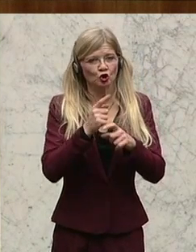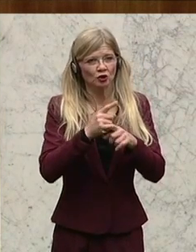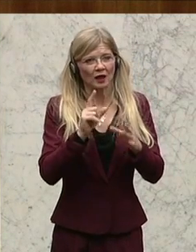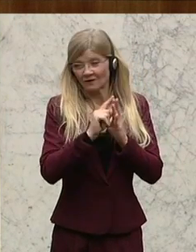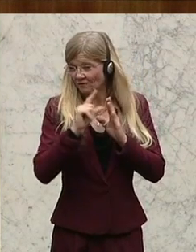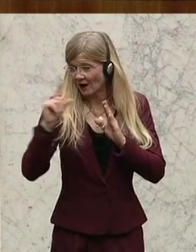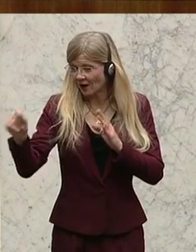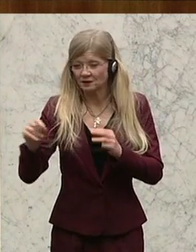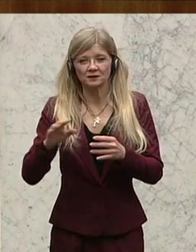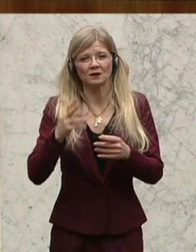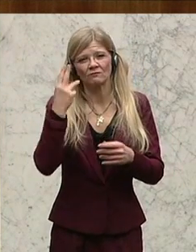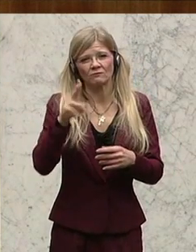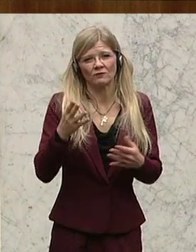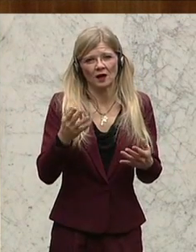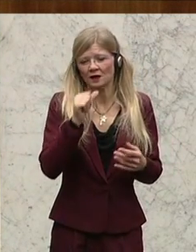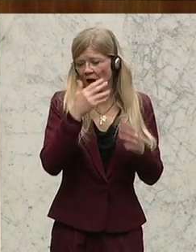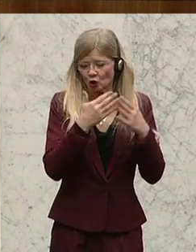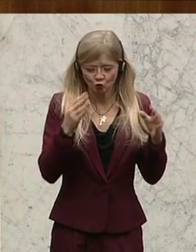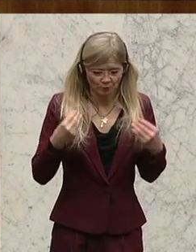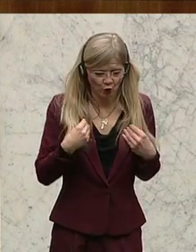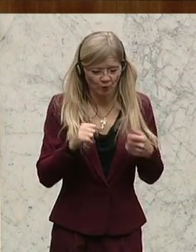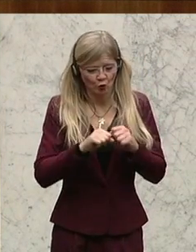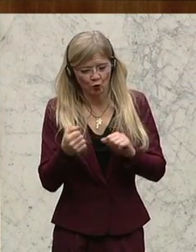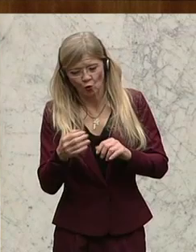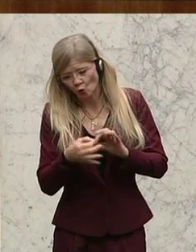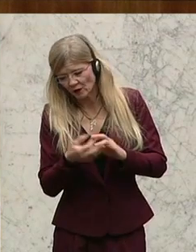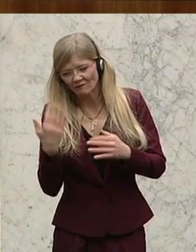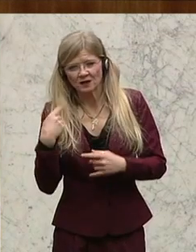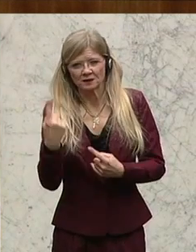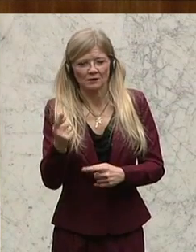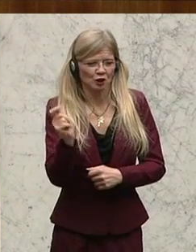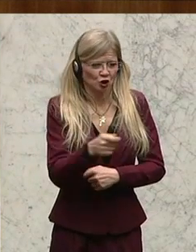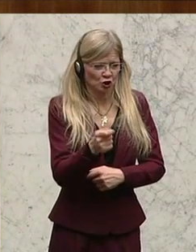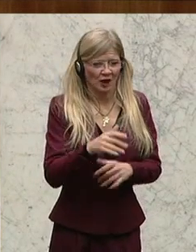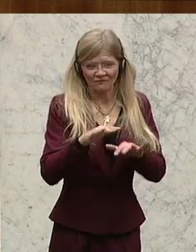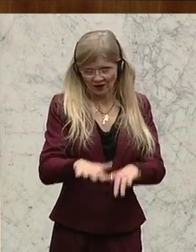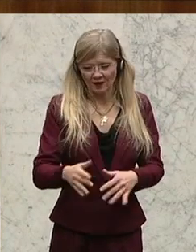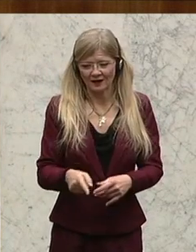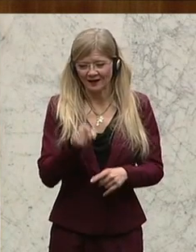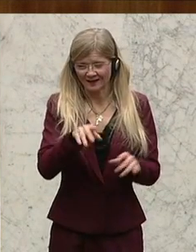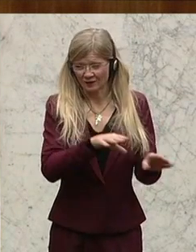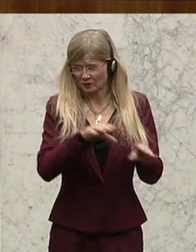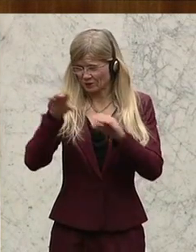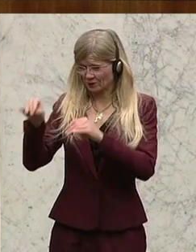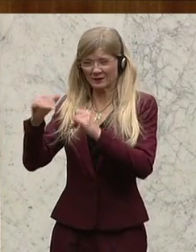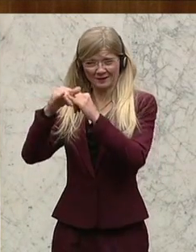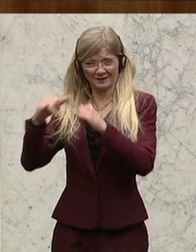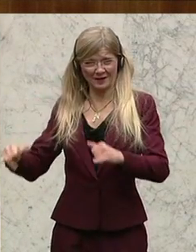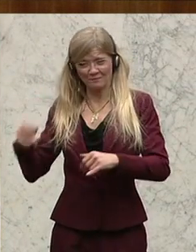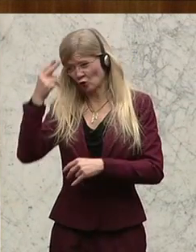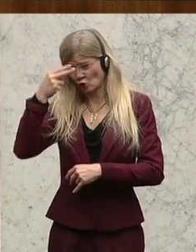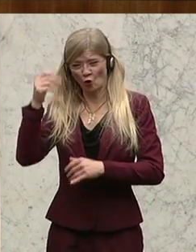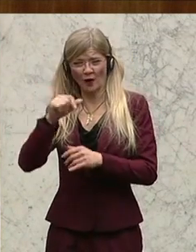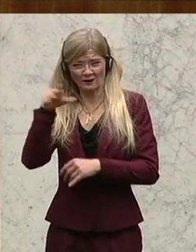sind und nicht vom Heimatstaat wieder zurückgenommen werden, dass diese dort zwischengeparkt werden. Das heißt, dass diese Menschen nach